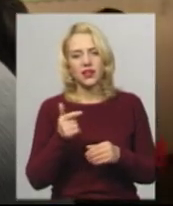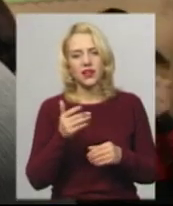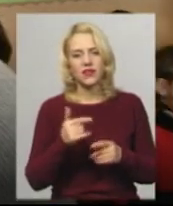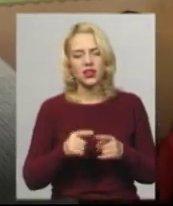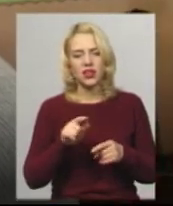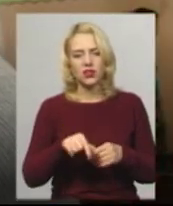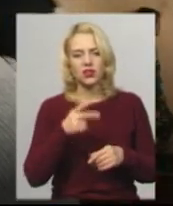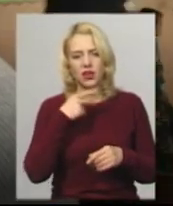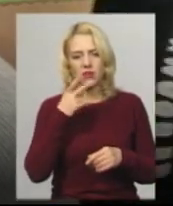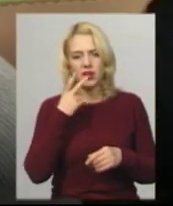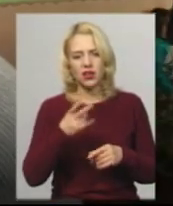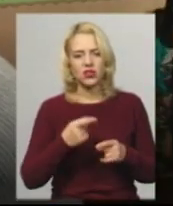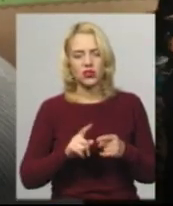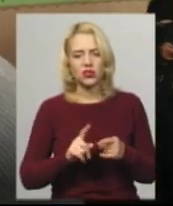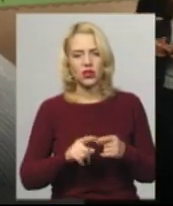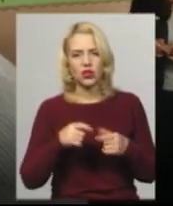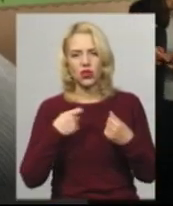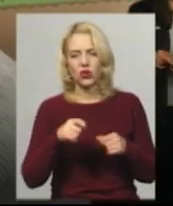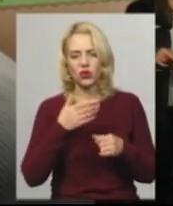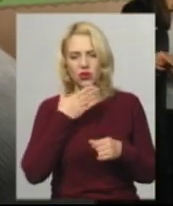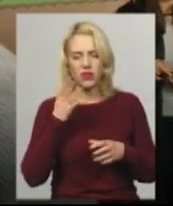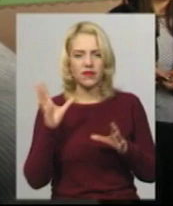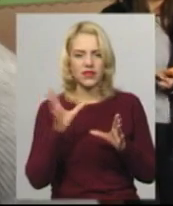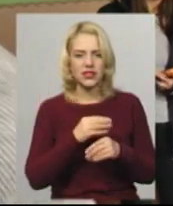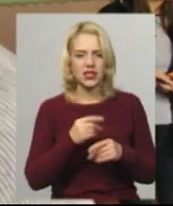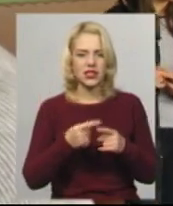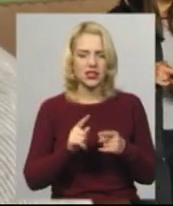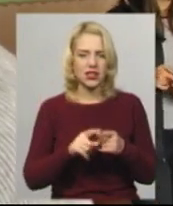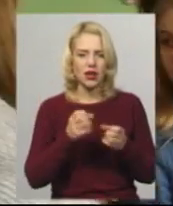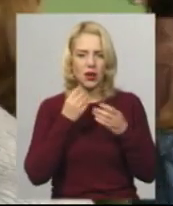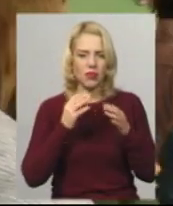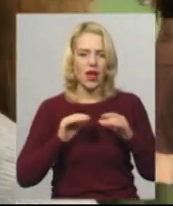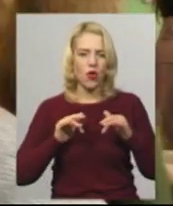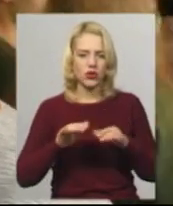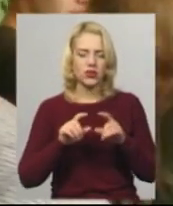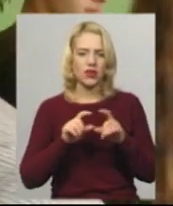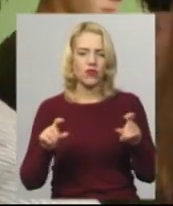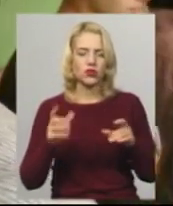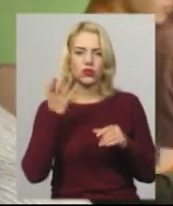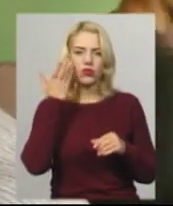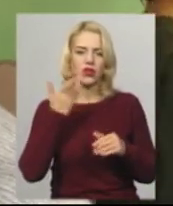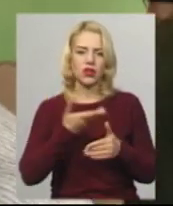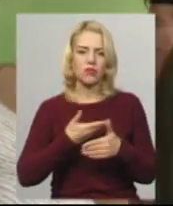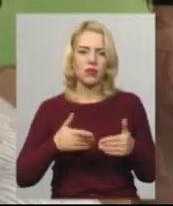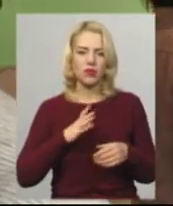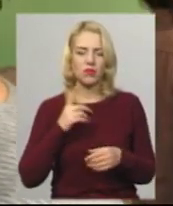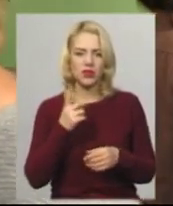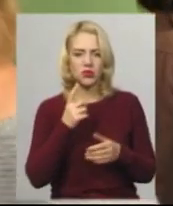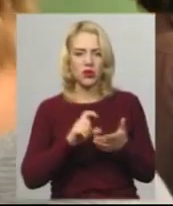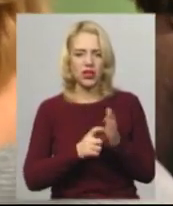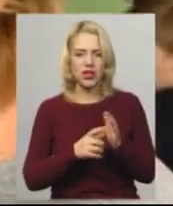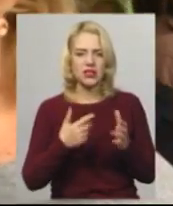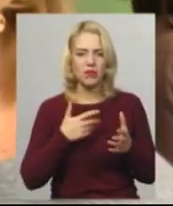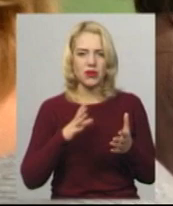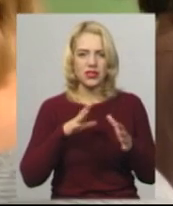тут, я бачу, торгу немає, тому що це все йде в благодійний фонд. Ми коли були в першому класі, ми тоді взяли